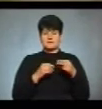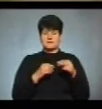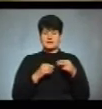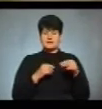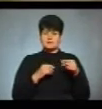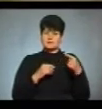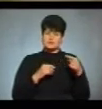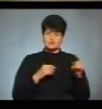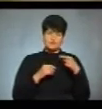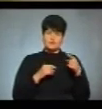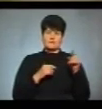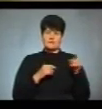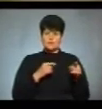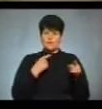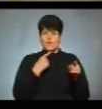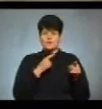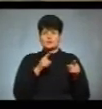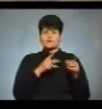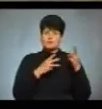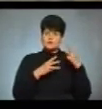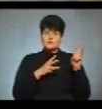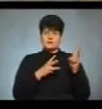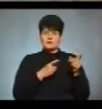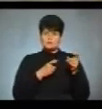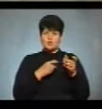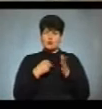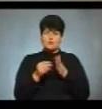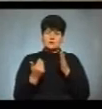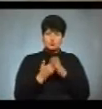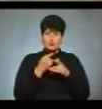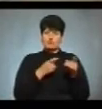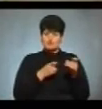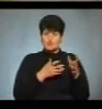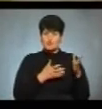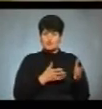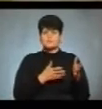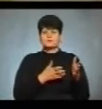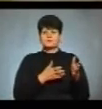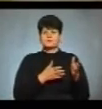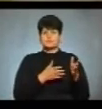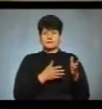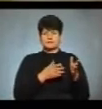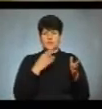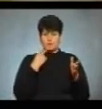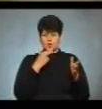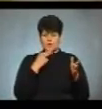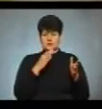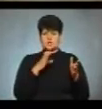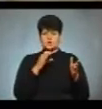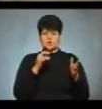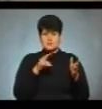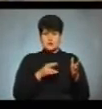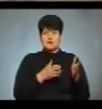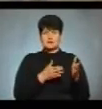акценти на те, щоб модернізувати зброю, купити нову зброю і, значить, покращити соціальні,